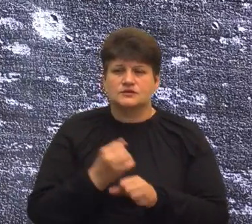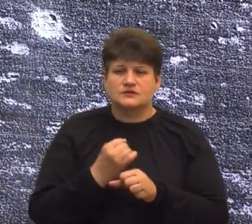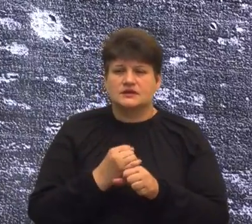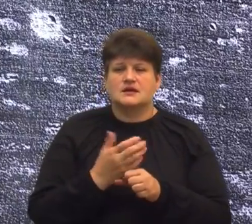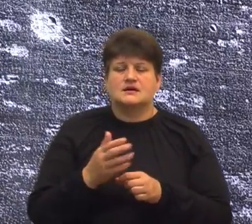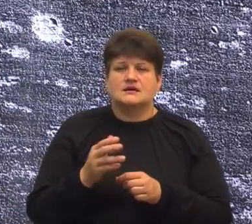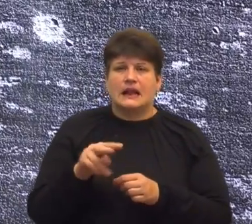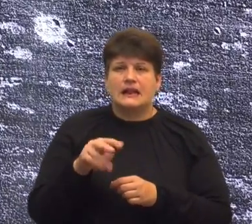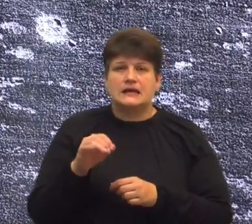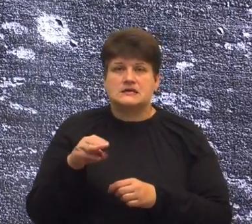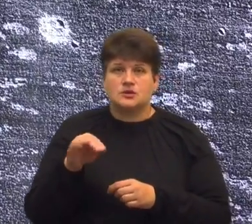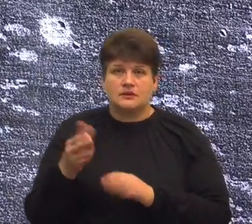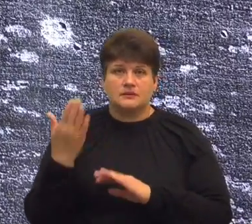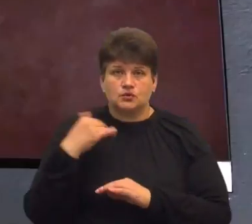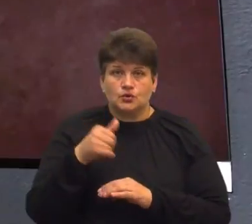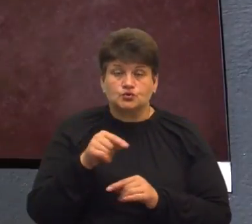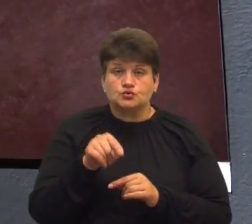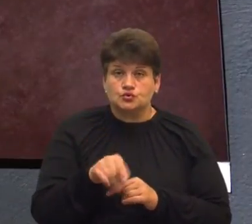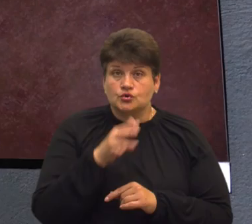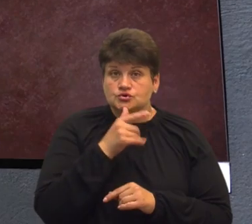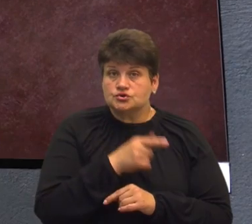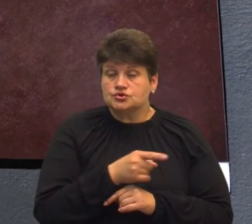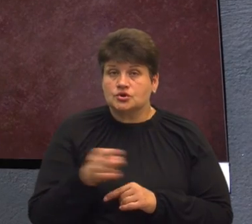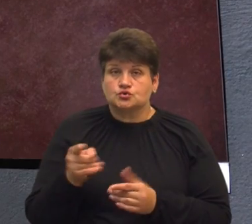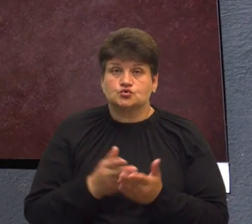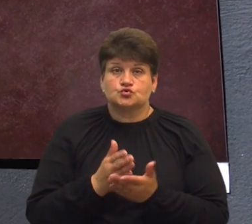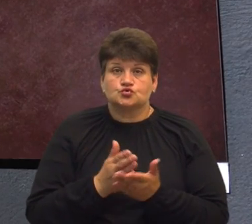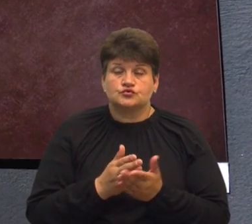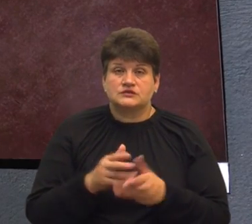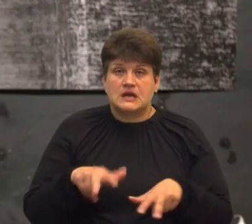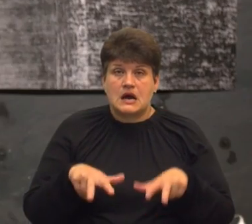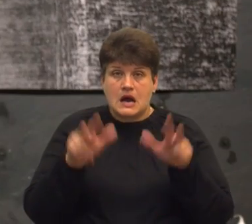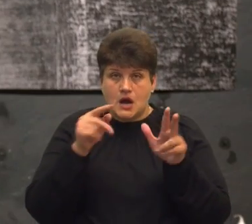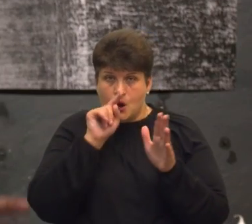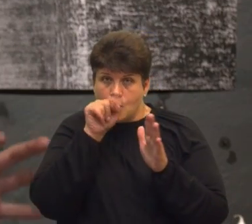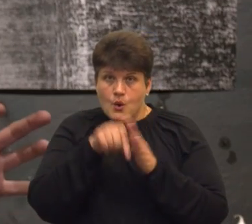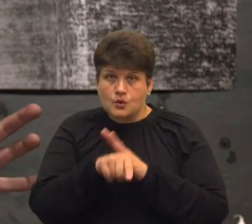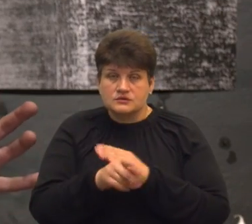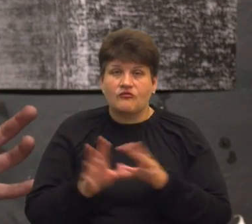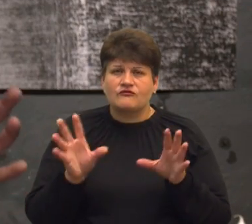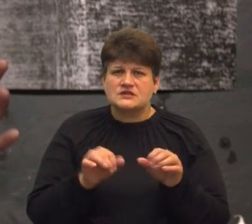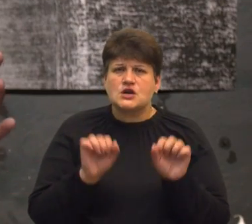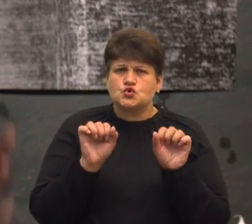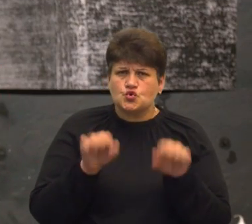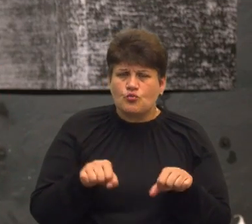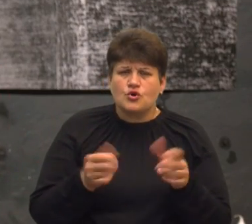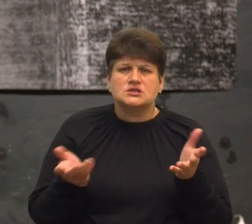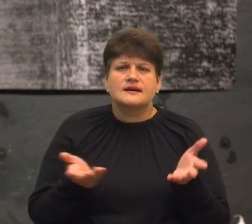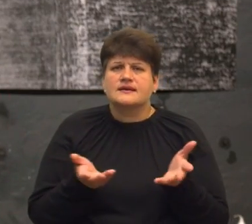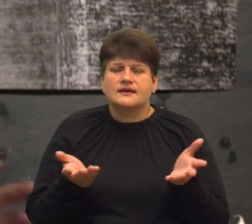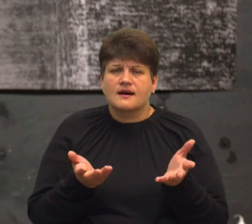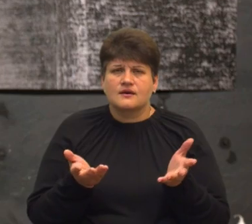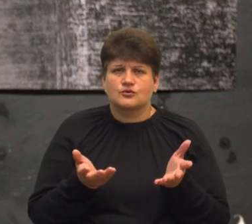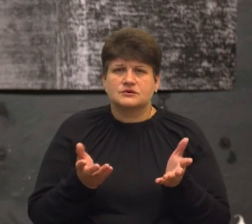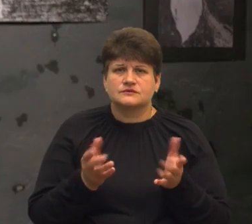листопада минулого року. З того часу чоловік служить в аеророзвідці. Все, що можна було змістити в класні